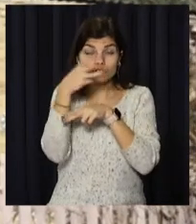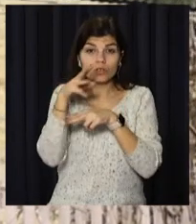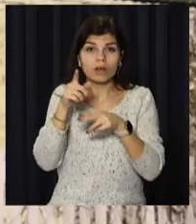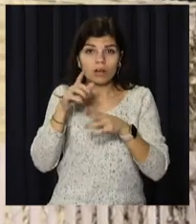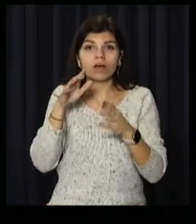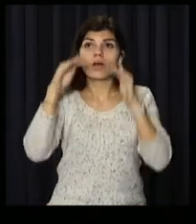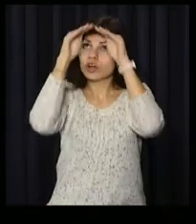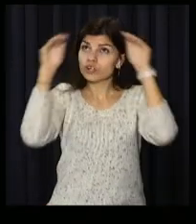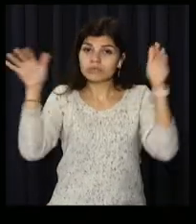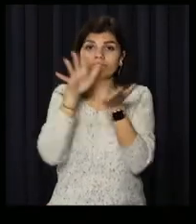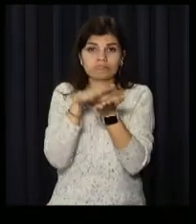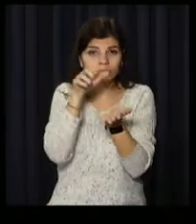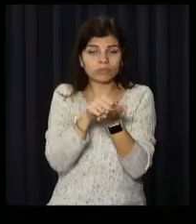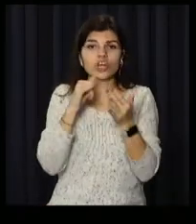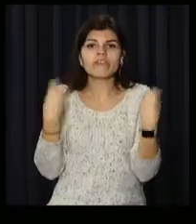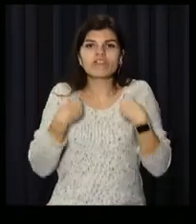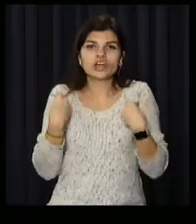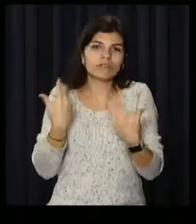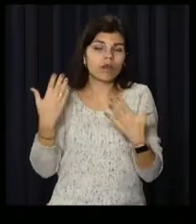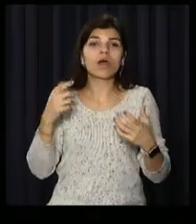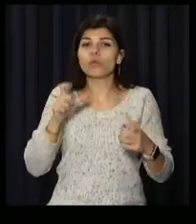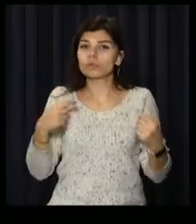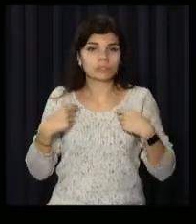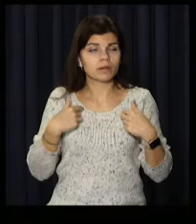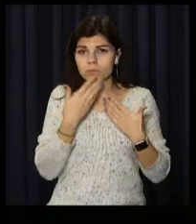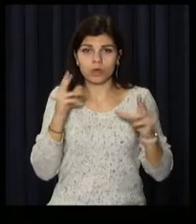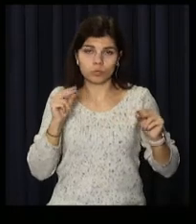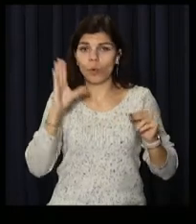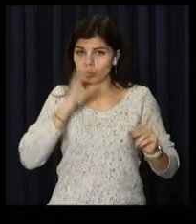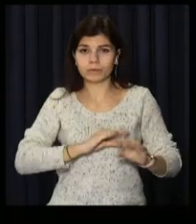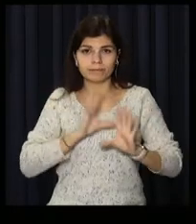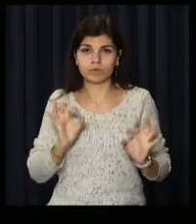знищило покрівлю та домашні речі. Постраждалих та загиблих немає.